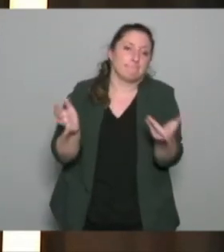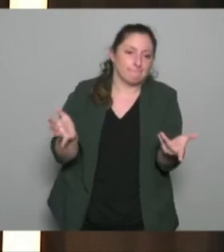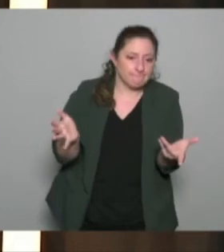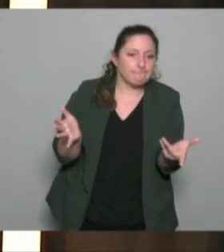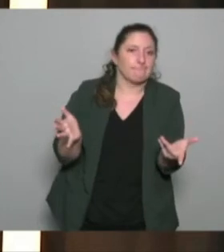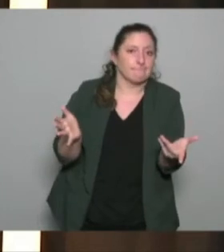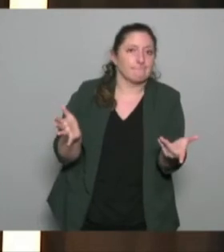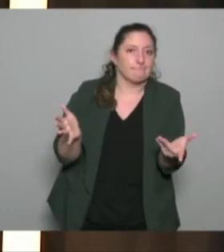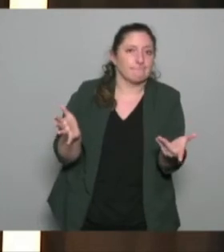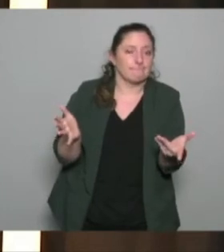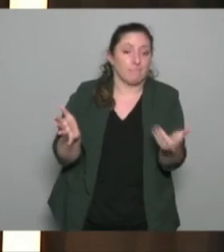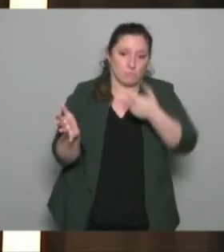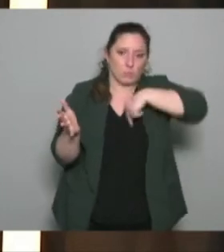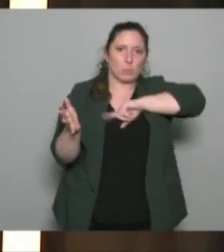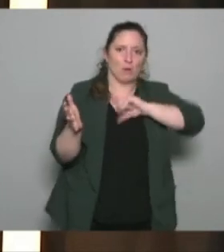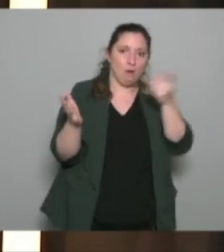souhaitent y donner